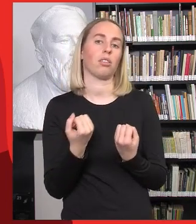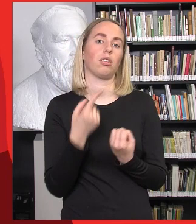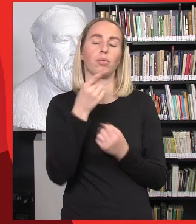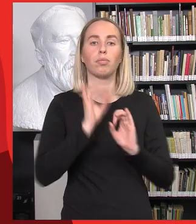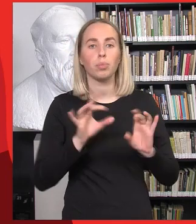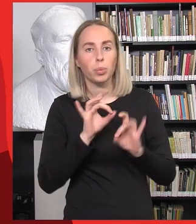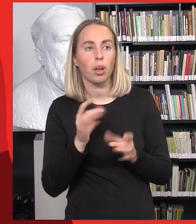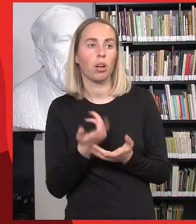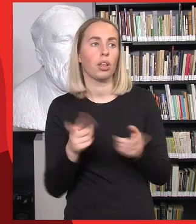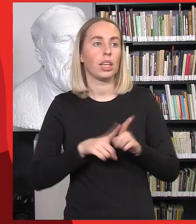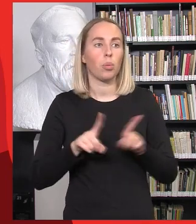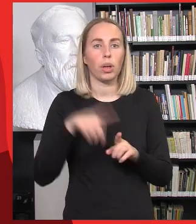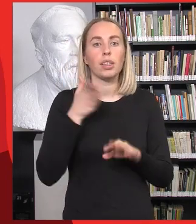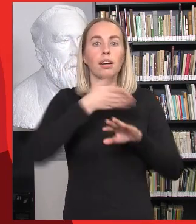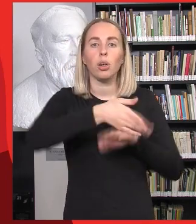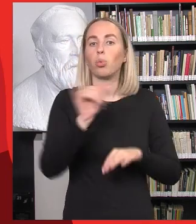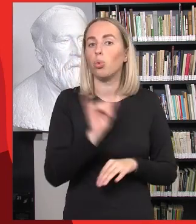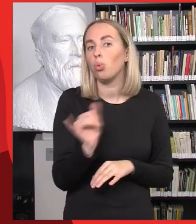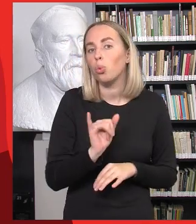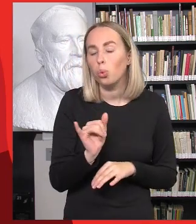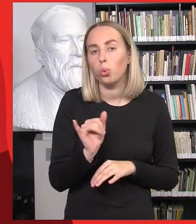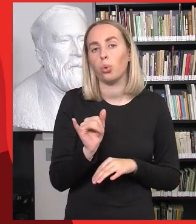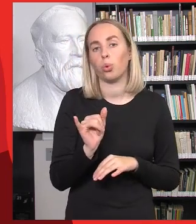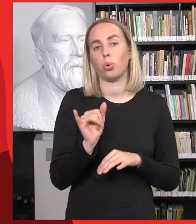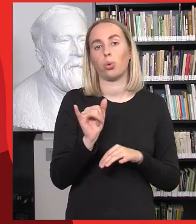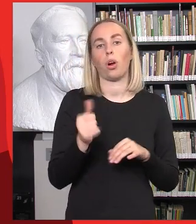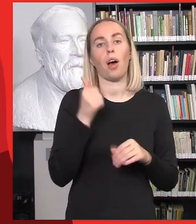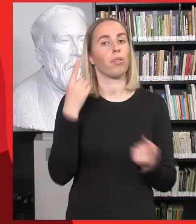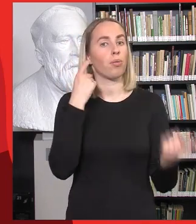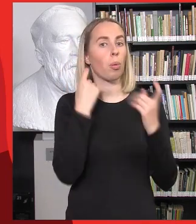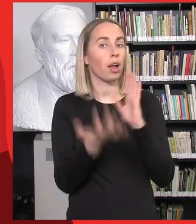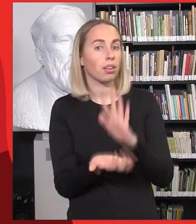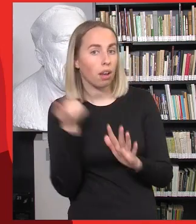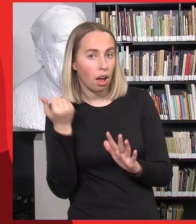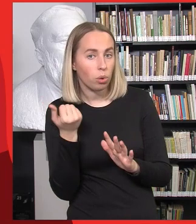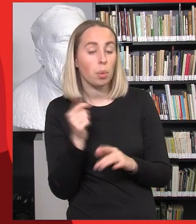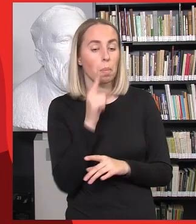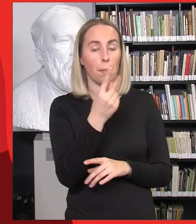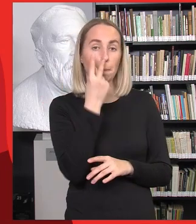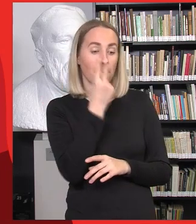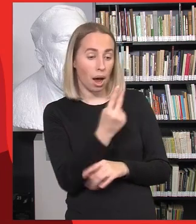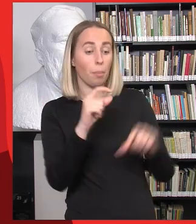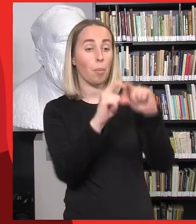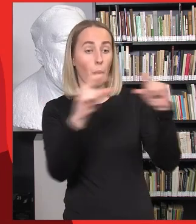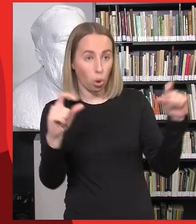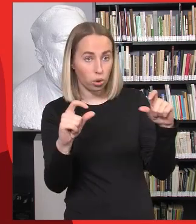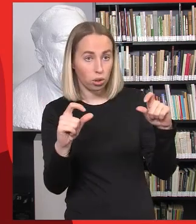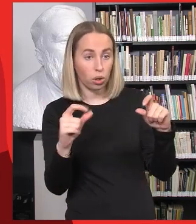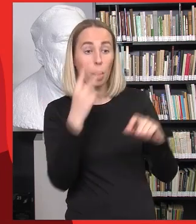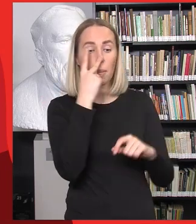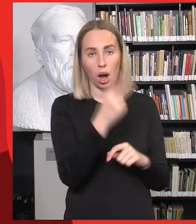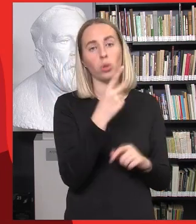rastų, kur kreiptis, gautų reikiamą pagalbą. Tačiau matome, kad mokyklose irgi labai truksta